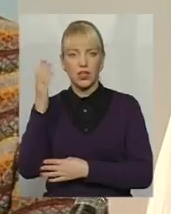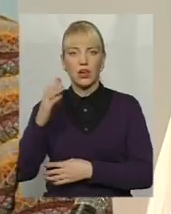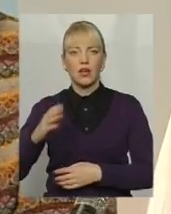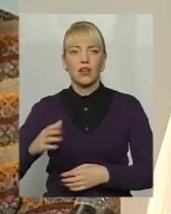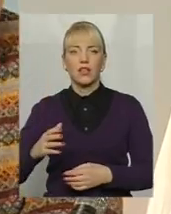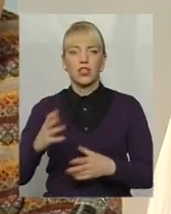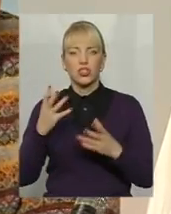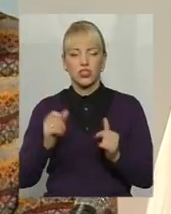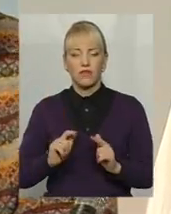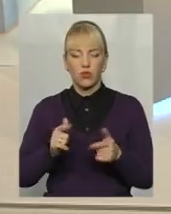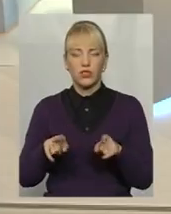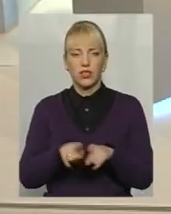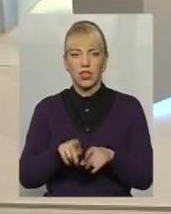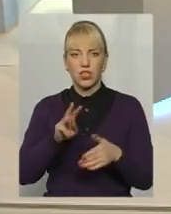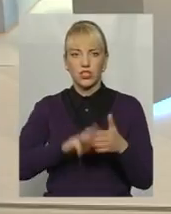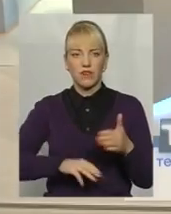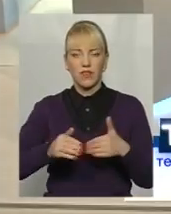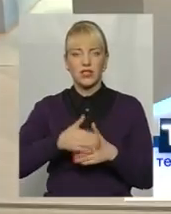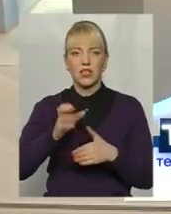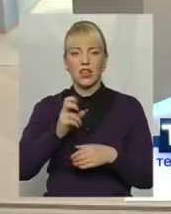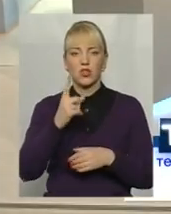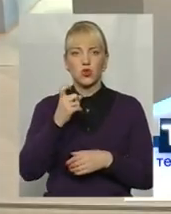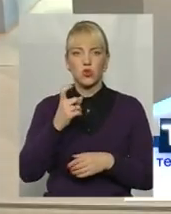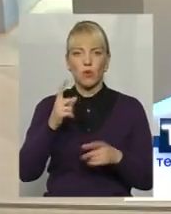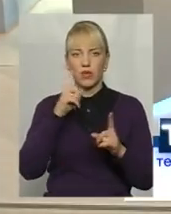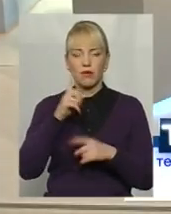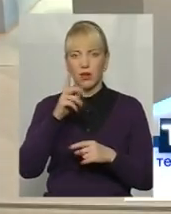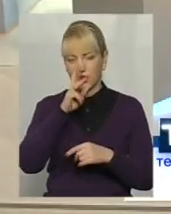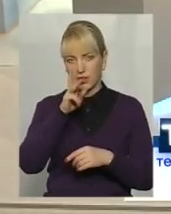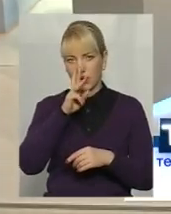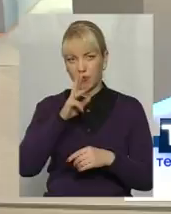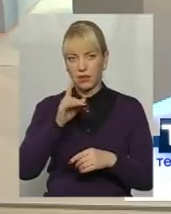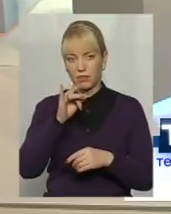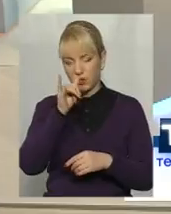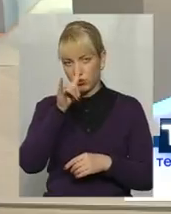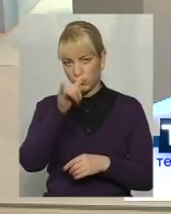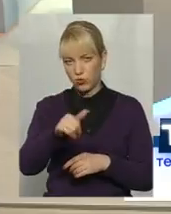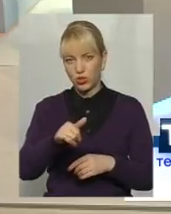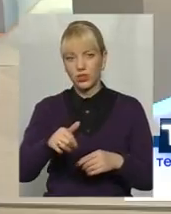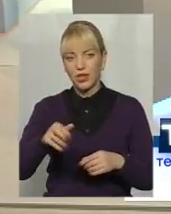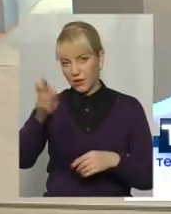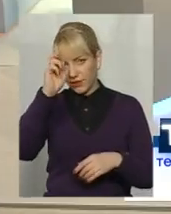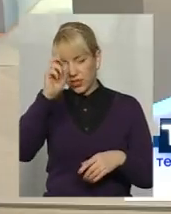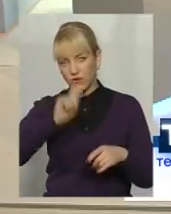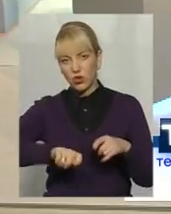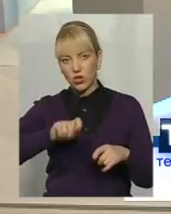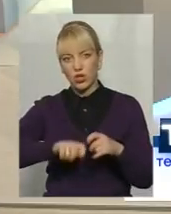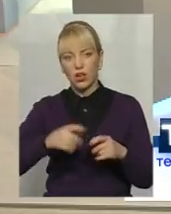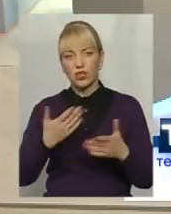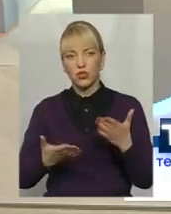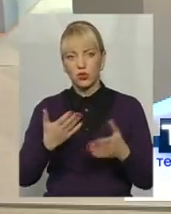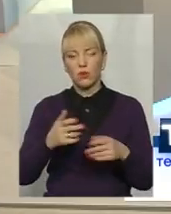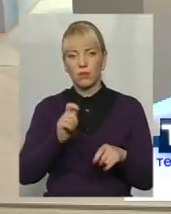вводиться ще така штрафна санкція, як 100 мінімальних заробітних плат при недопущенні державного інспектора, коли перевірка